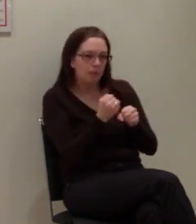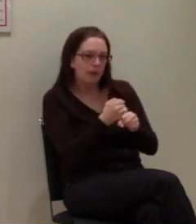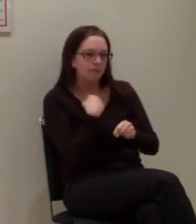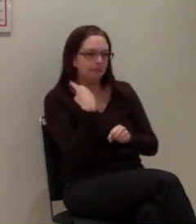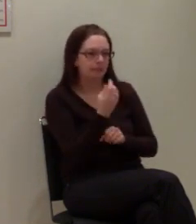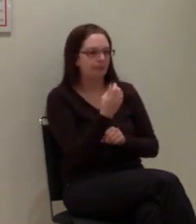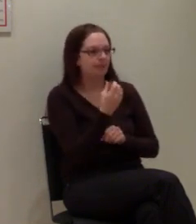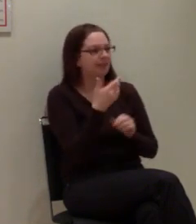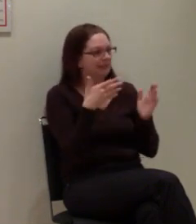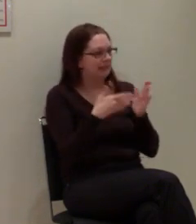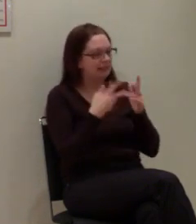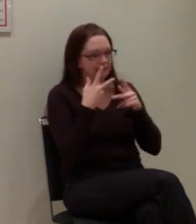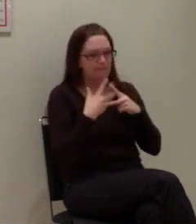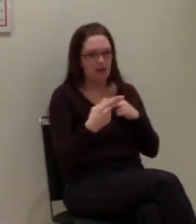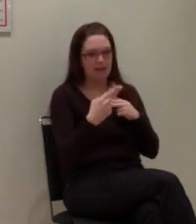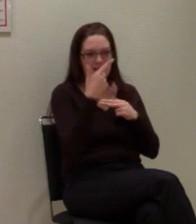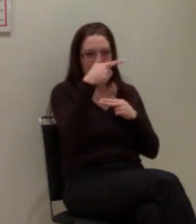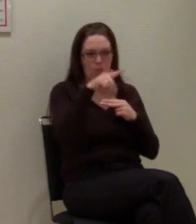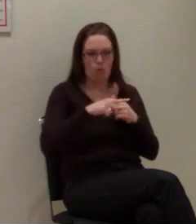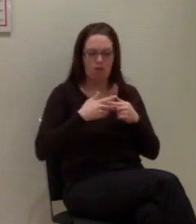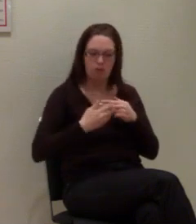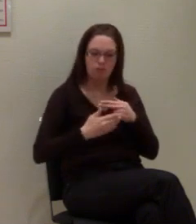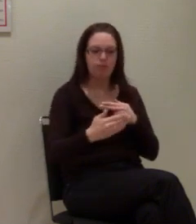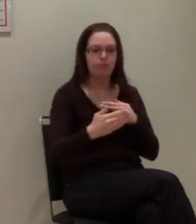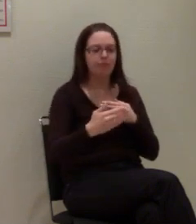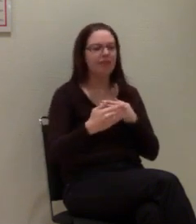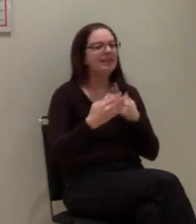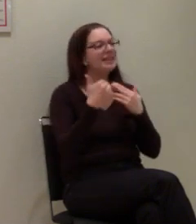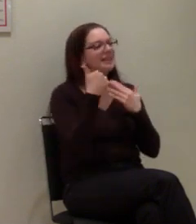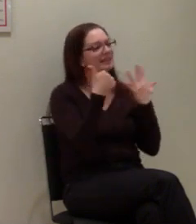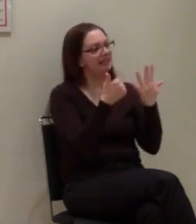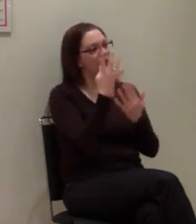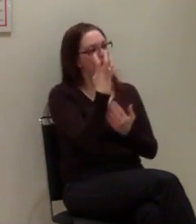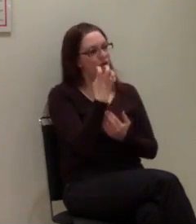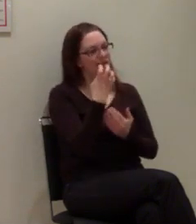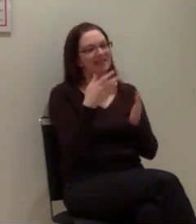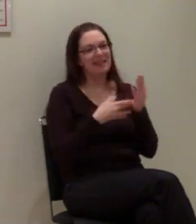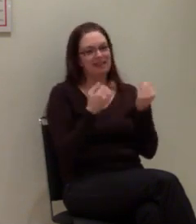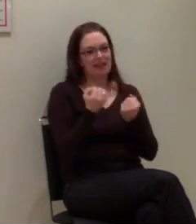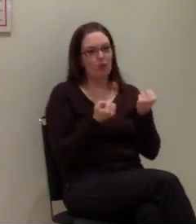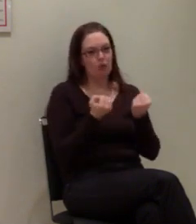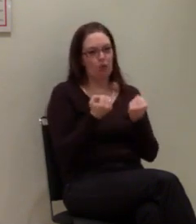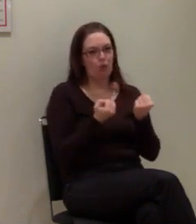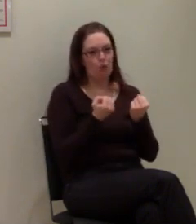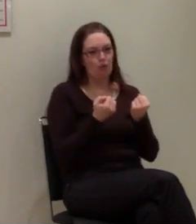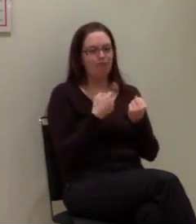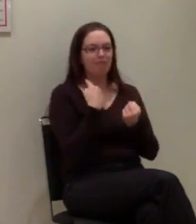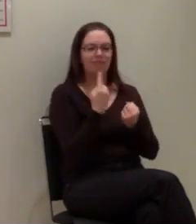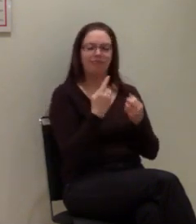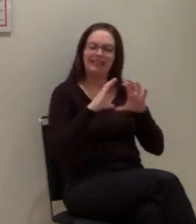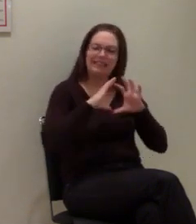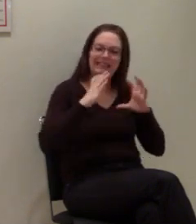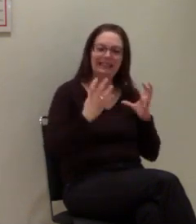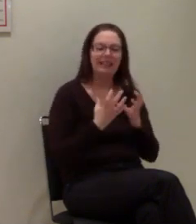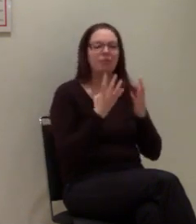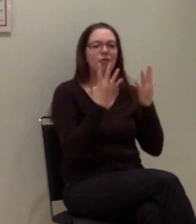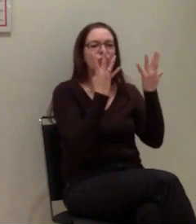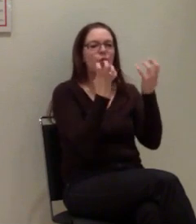einem Zeitraum von zwei Monaten mit 46 Testfahrzeugen ca. 90.000 SMS verschickt haben.